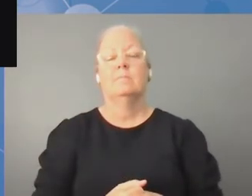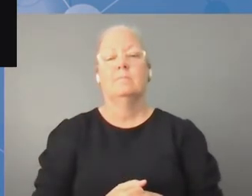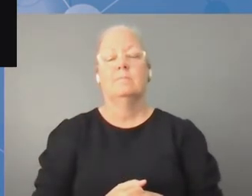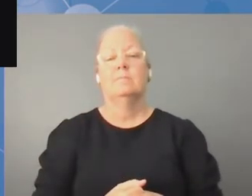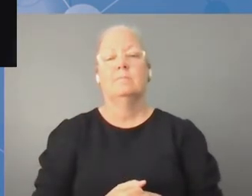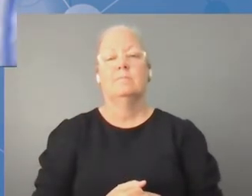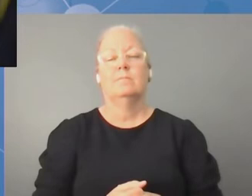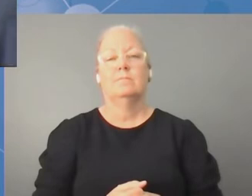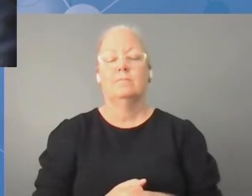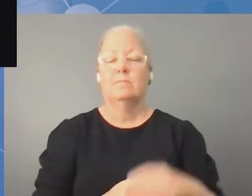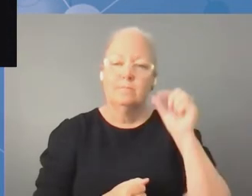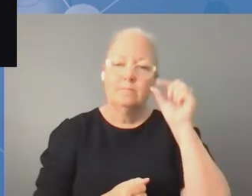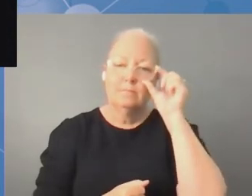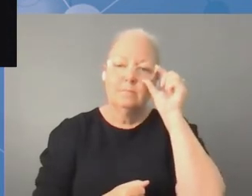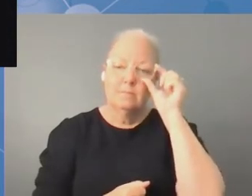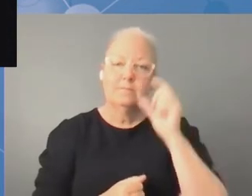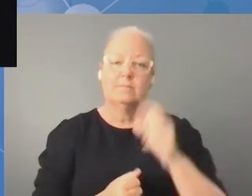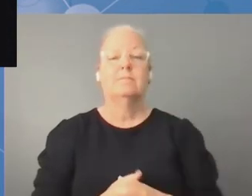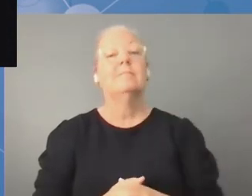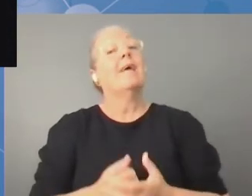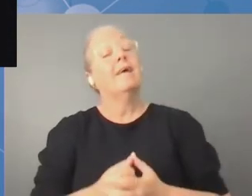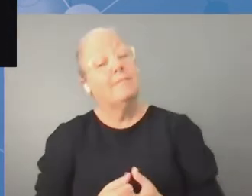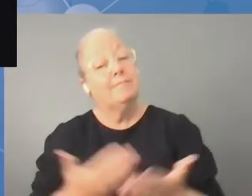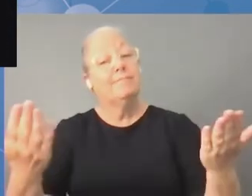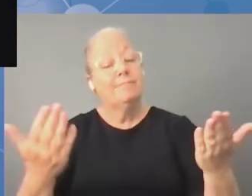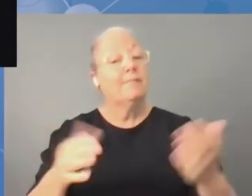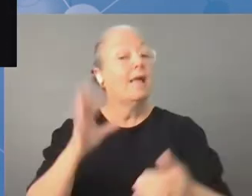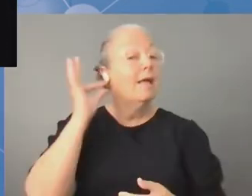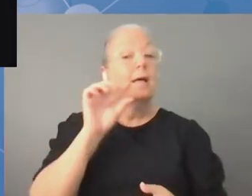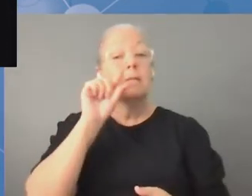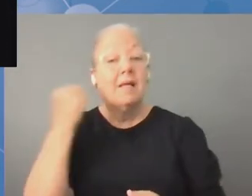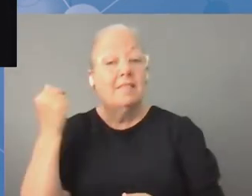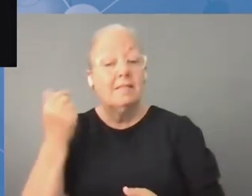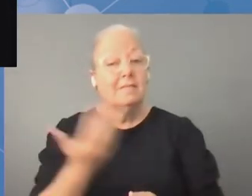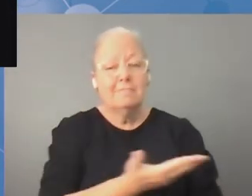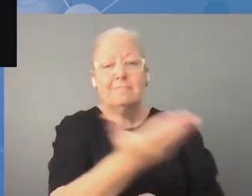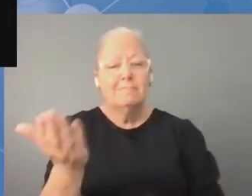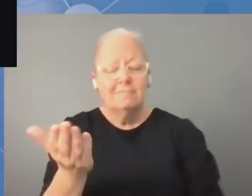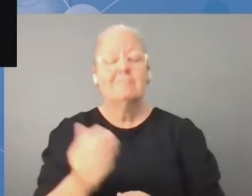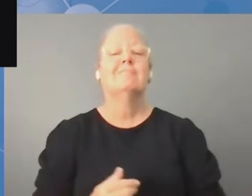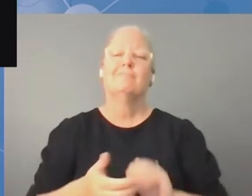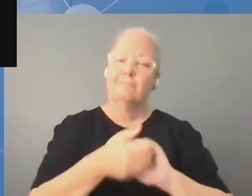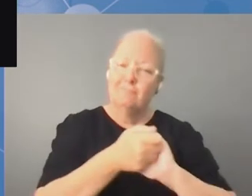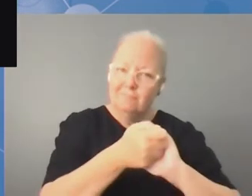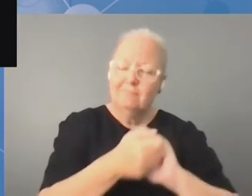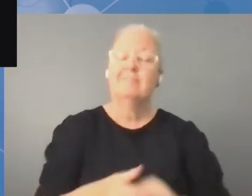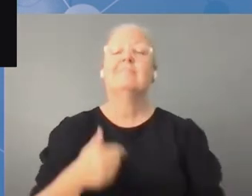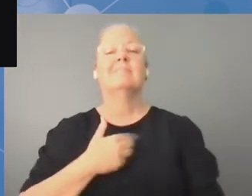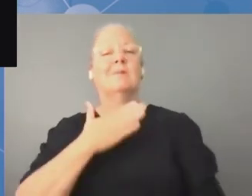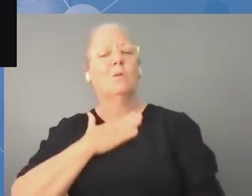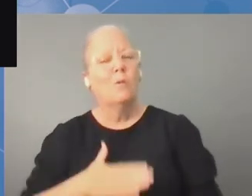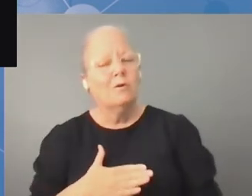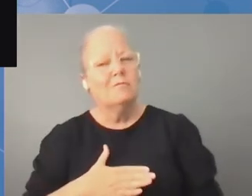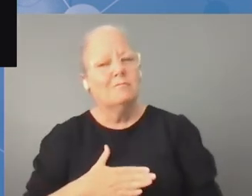Drodzy koledzy i koleżanki, oczywiście chciałem skorzystać z okazji, żeby podziękować krajowi, który nas przyjmuje